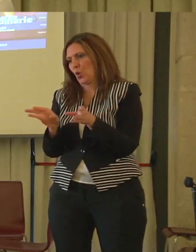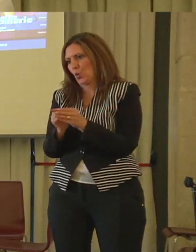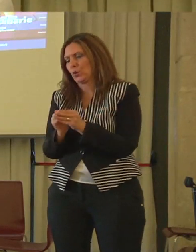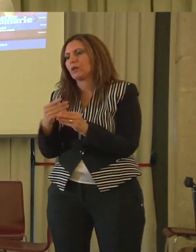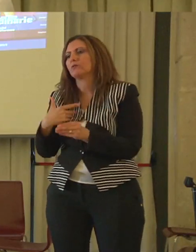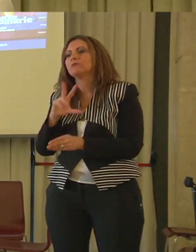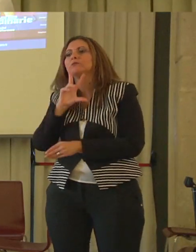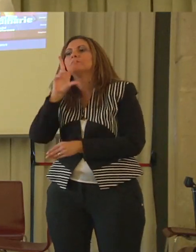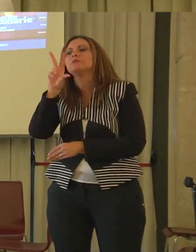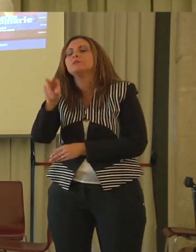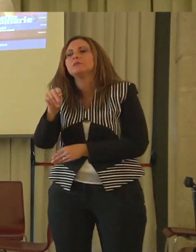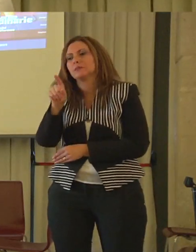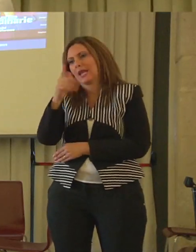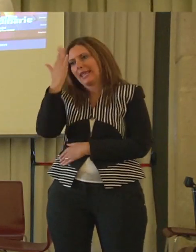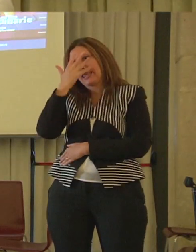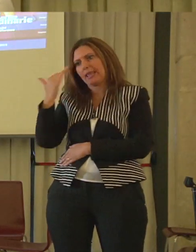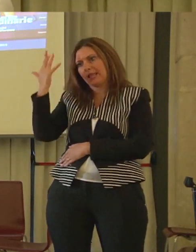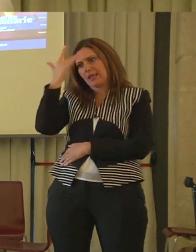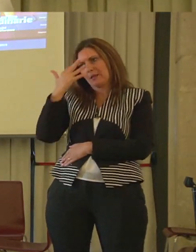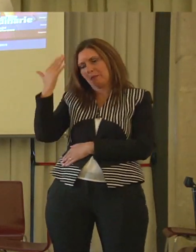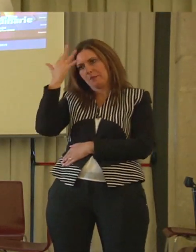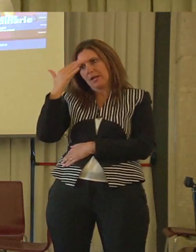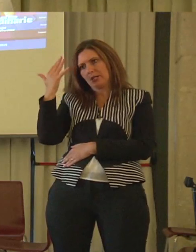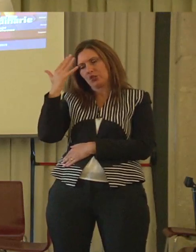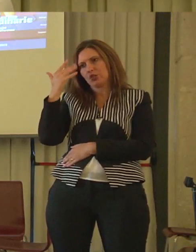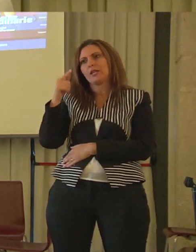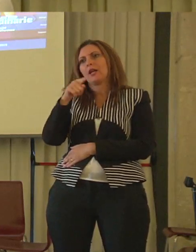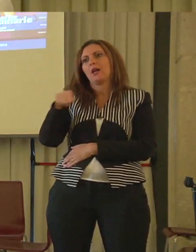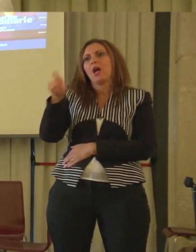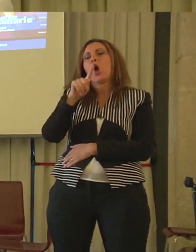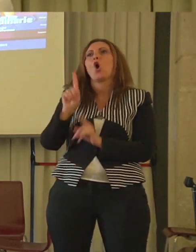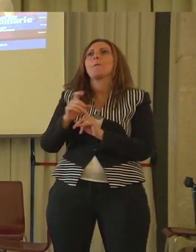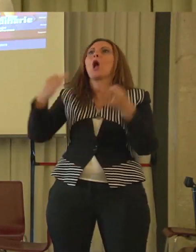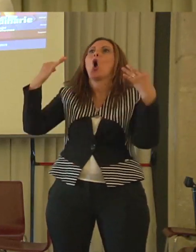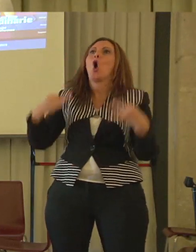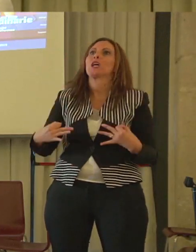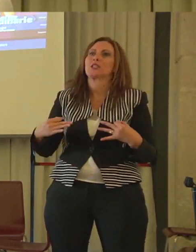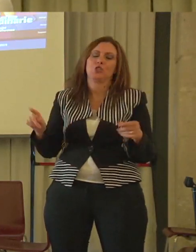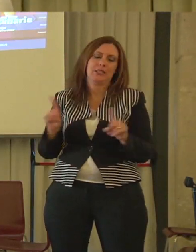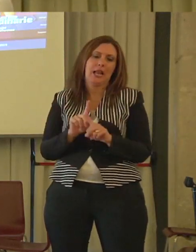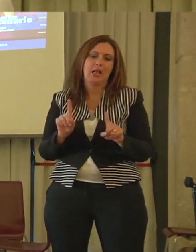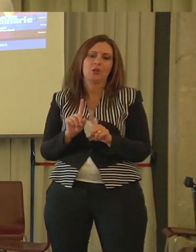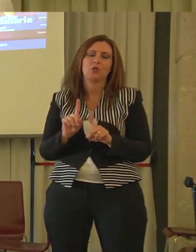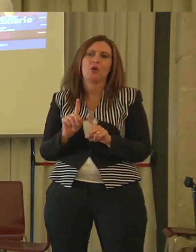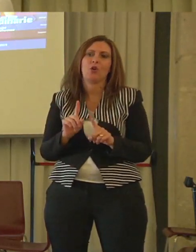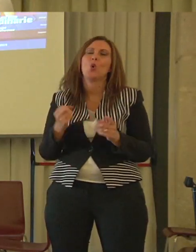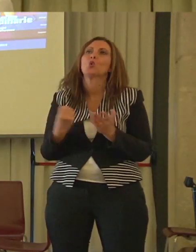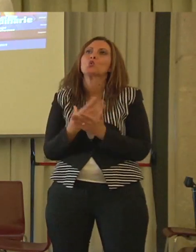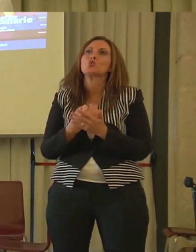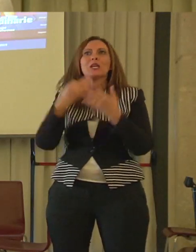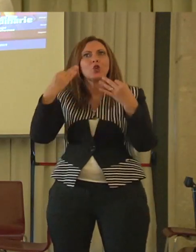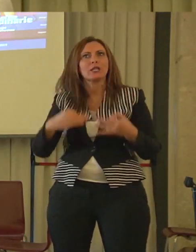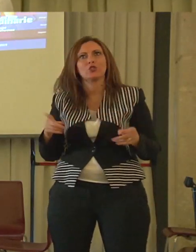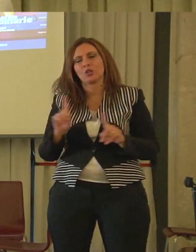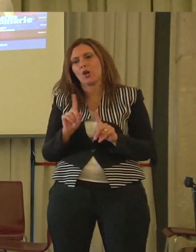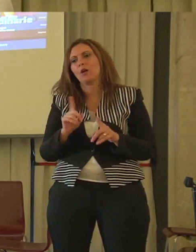quanto sto per dirvi, immagino che non sarà un fatto originale, perché per fortuna sono